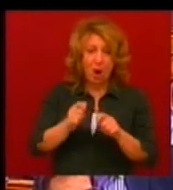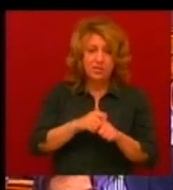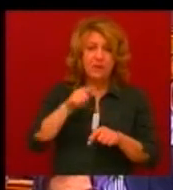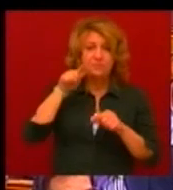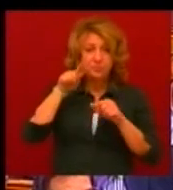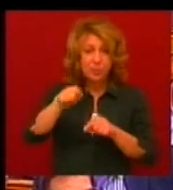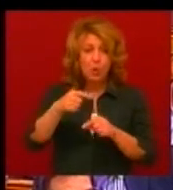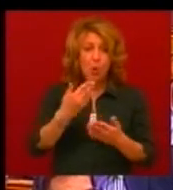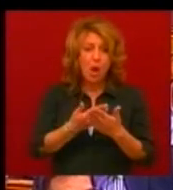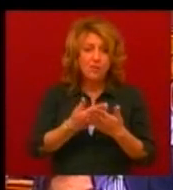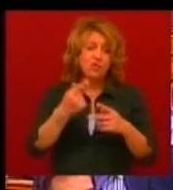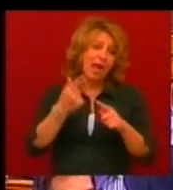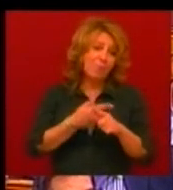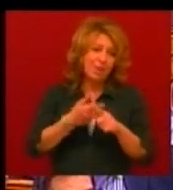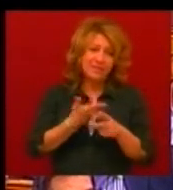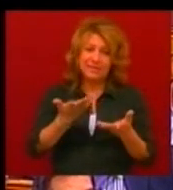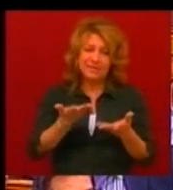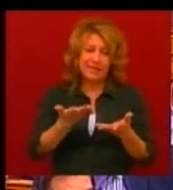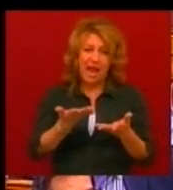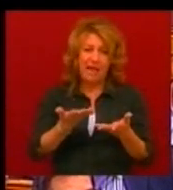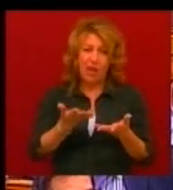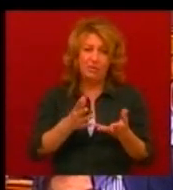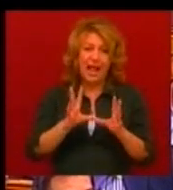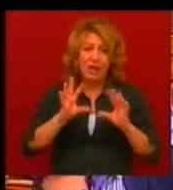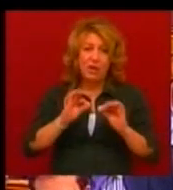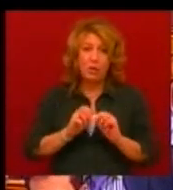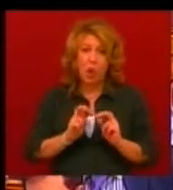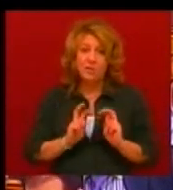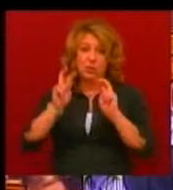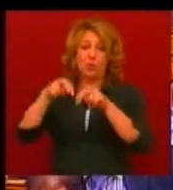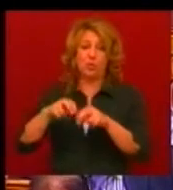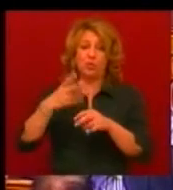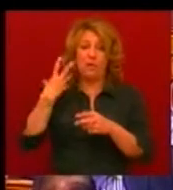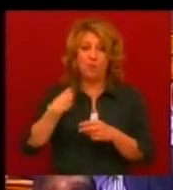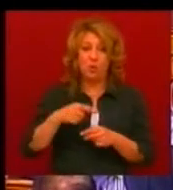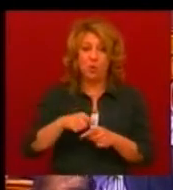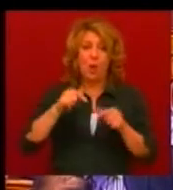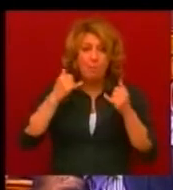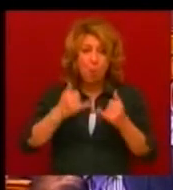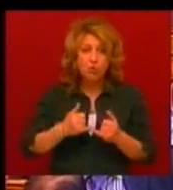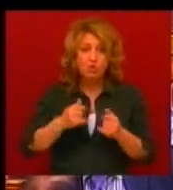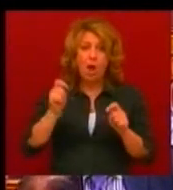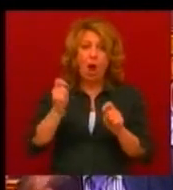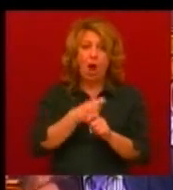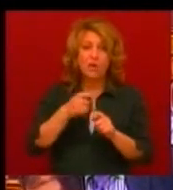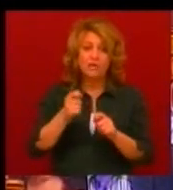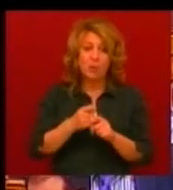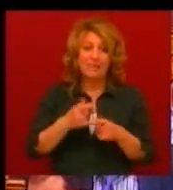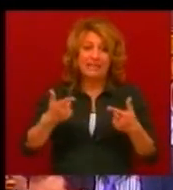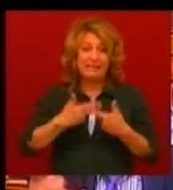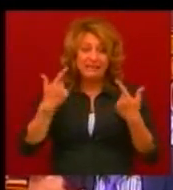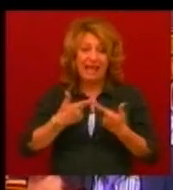gazdaságpolitikája elrugaszkodott a földtől. Akkor most harcot hirdetnek a gravitáció ellen is?